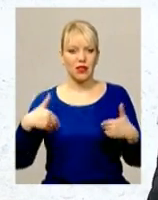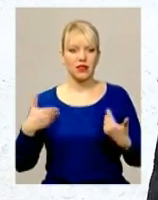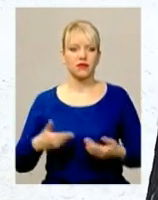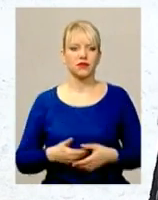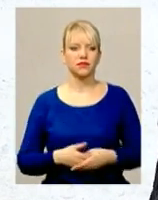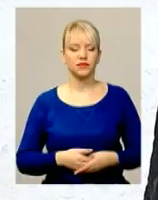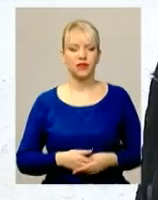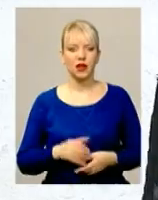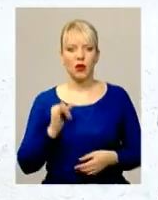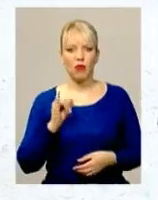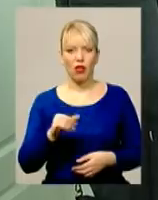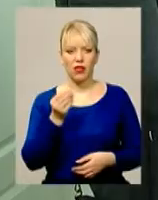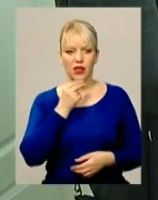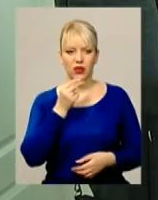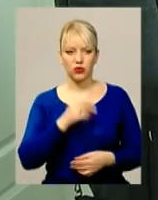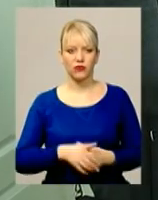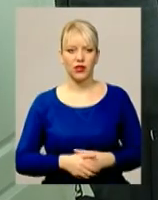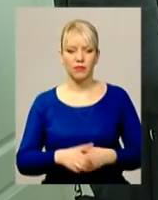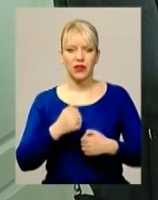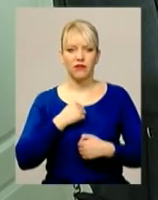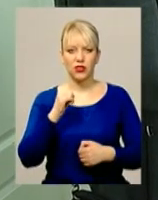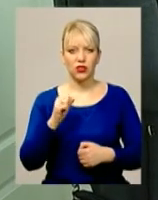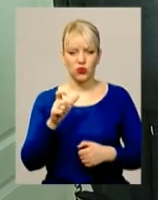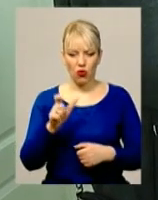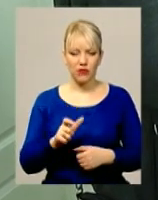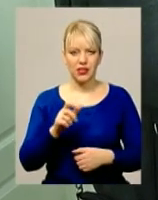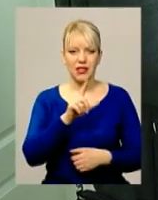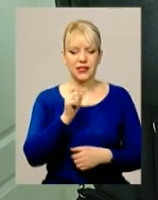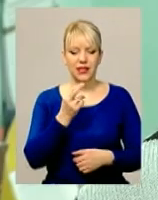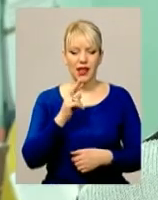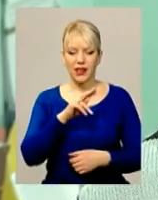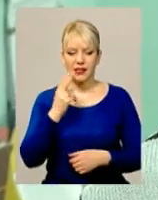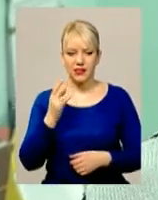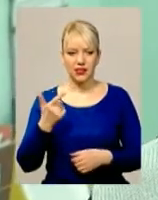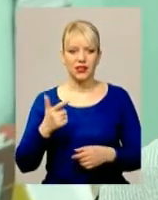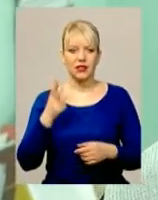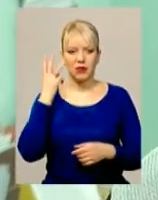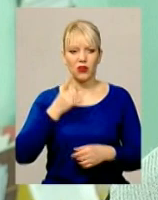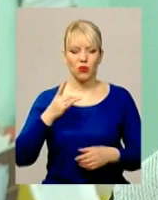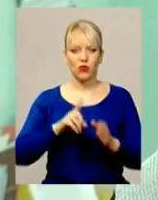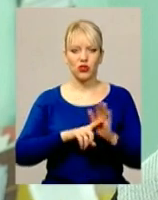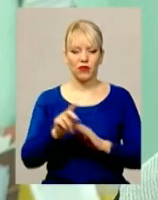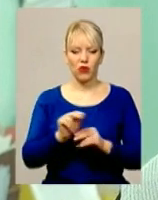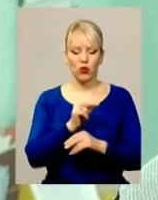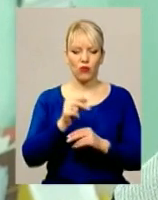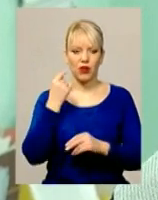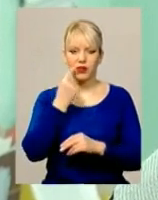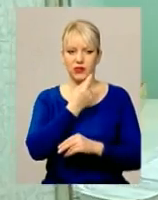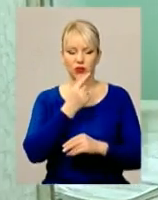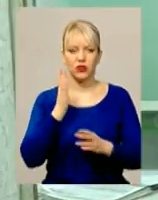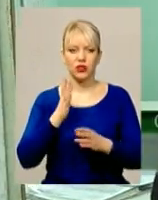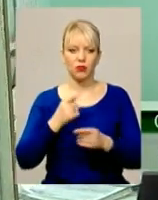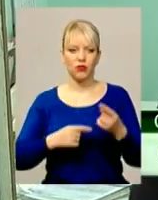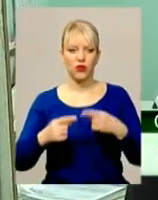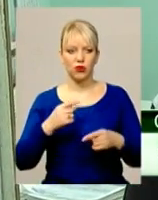погане харчування. Військовий Сергій Заяць з Хмельницького району теж почав лікувати зуби, щойно повернувся із зони АТО.